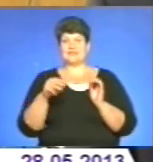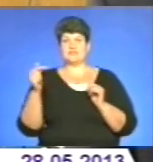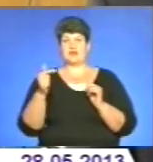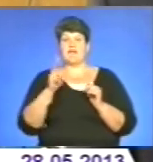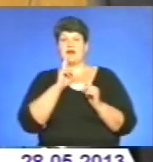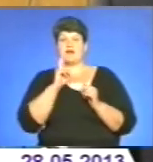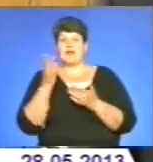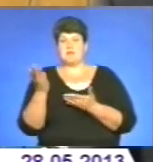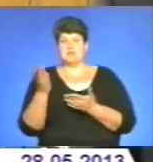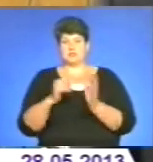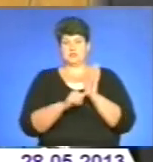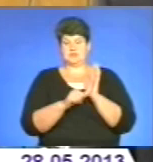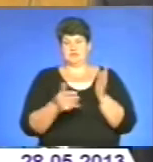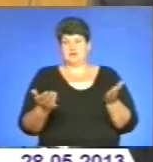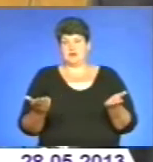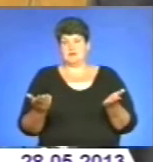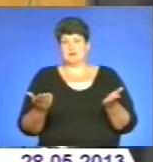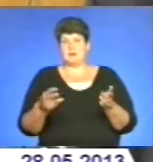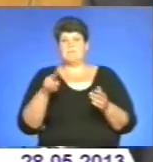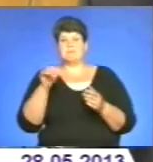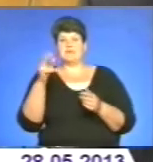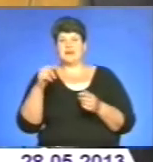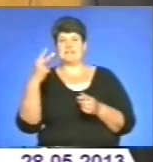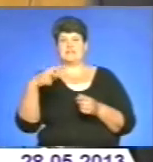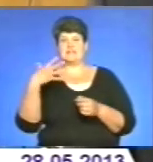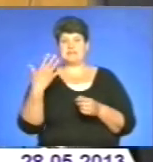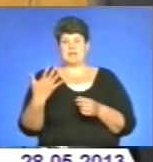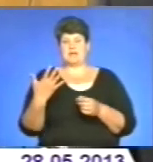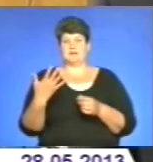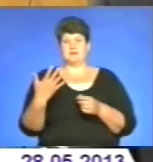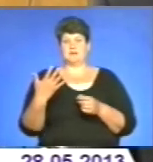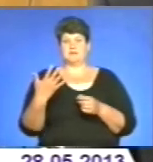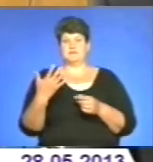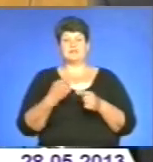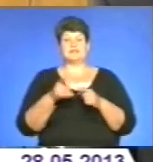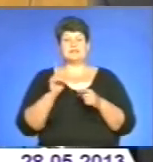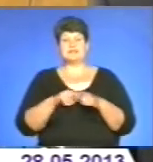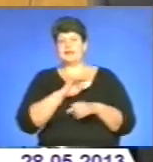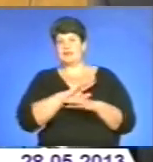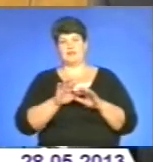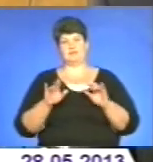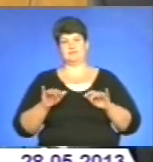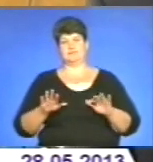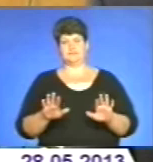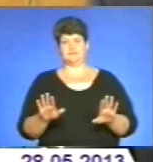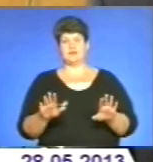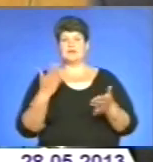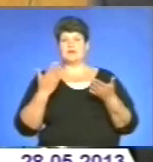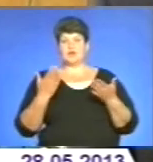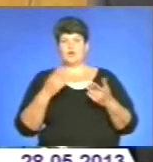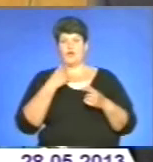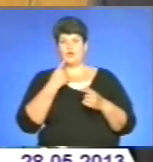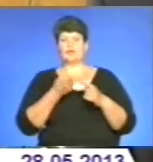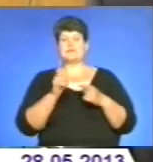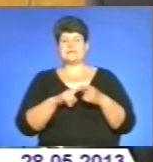як Кременець, 60, цього-навсього, підгайці, 25. Звичайно, це не діло. І думаю, я чого я називаю ці райони.